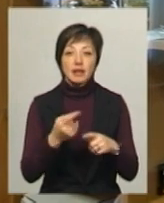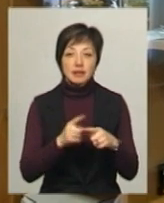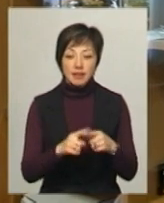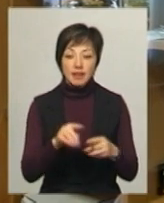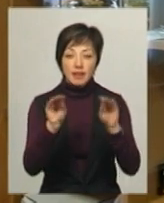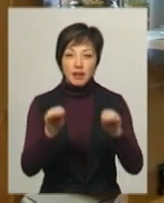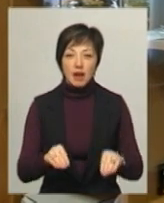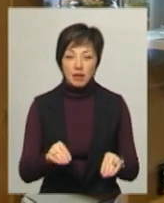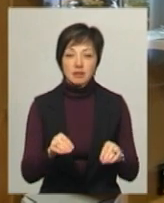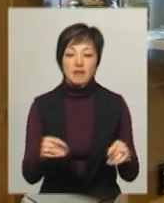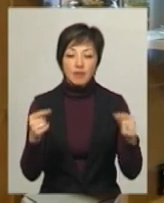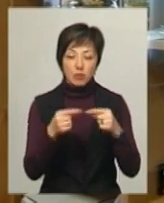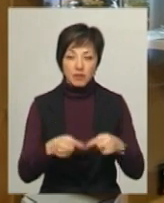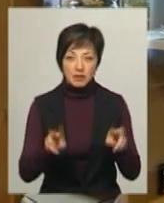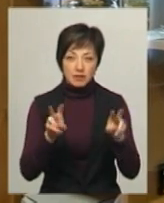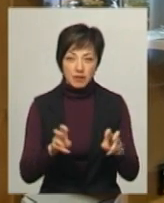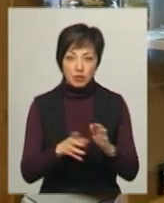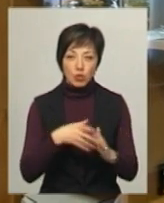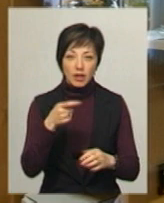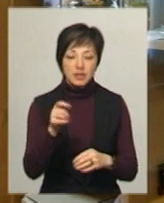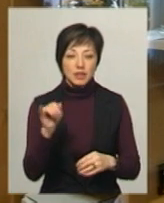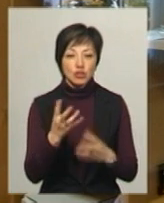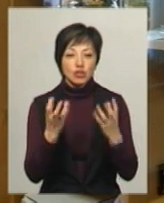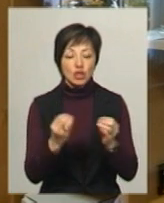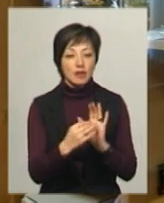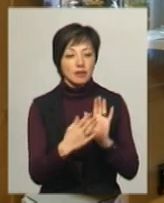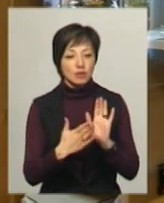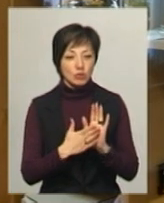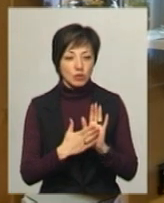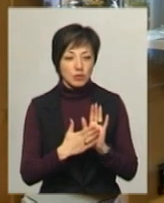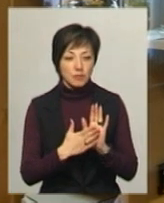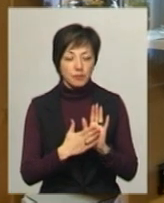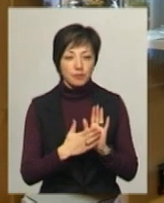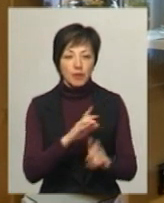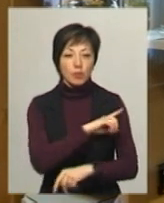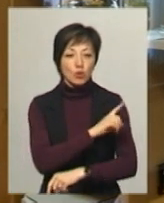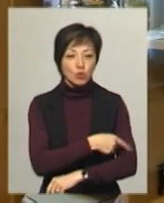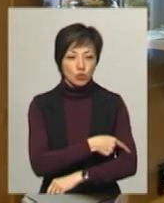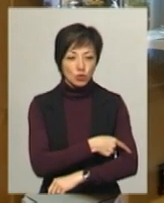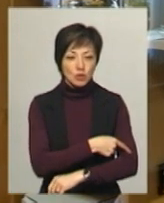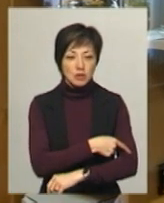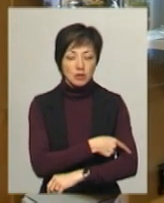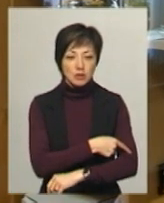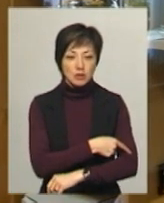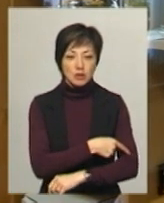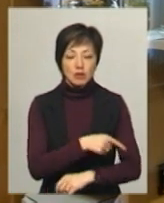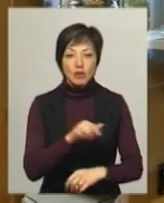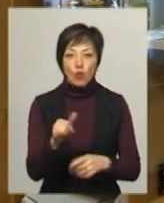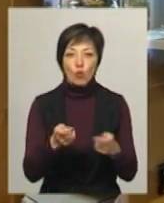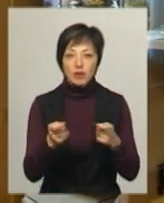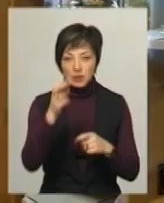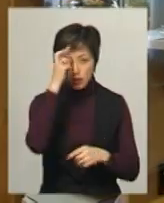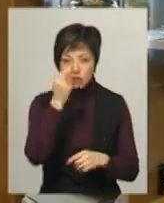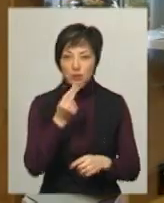управління послуг вона подається. І ще реєструються потужності в управлінні